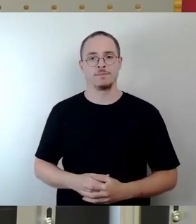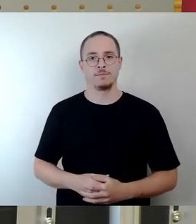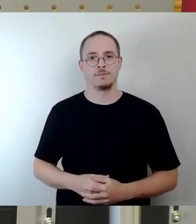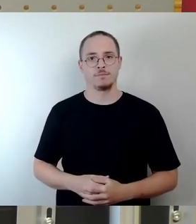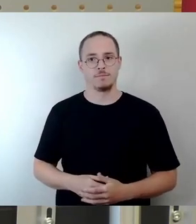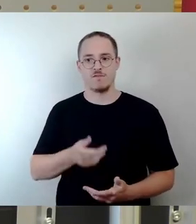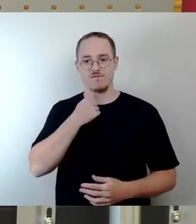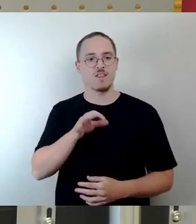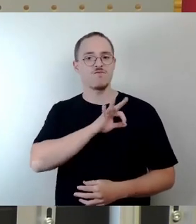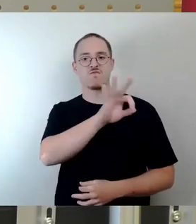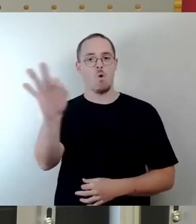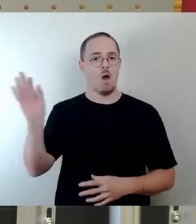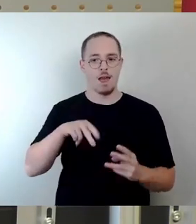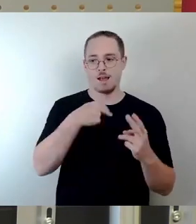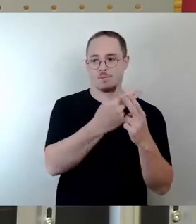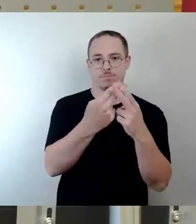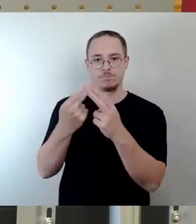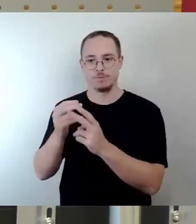nächsten Legislatur weiter einsetzen. Vielen Dank.